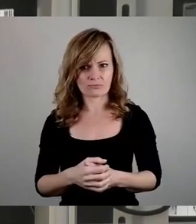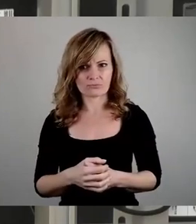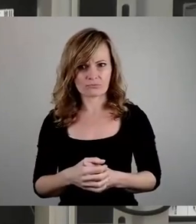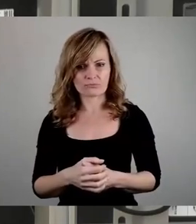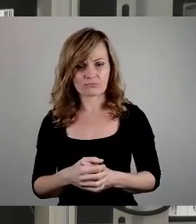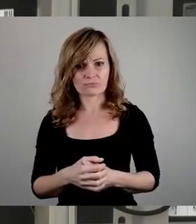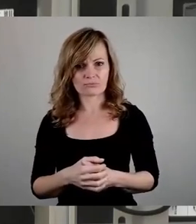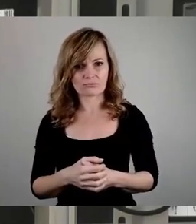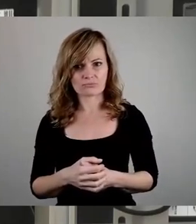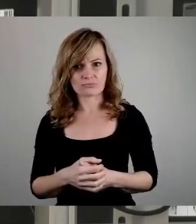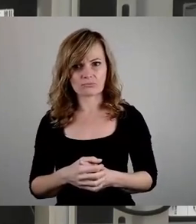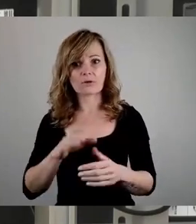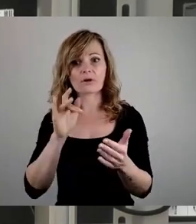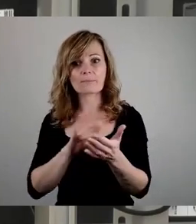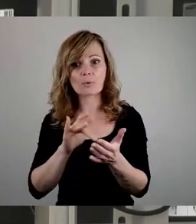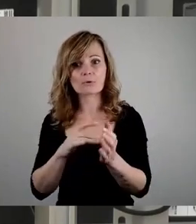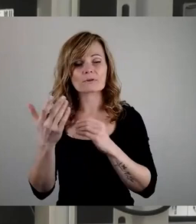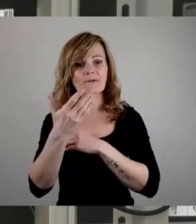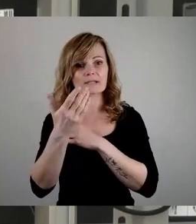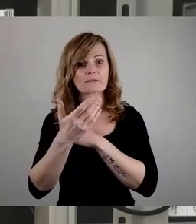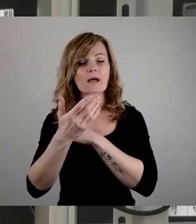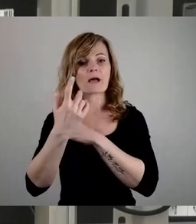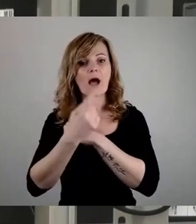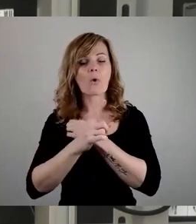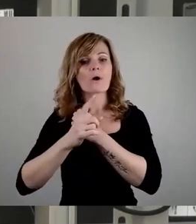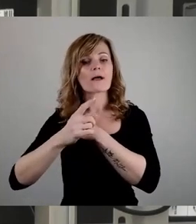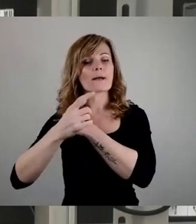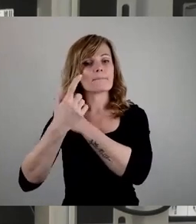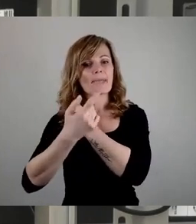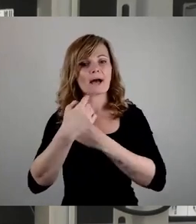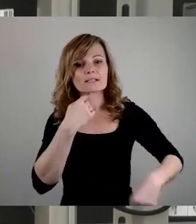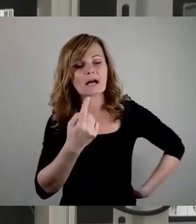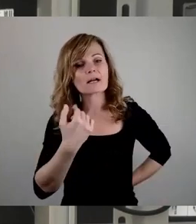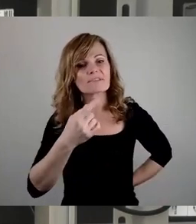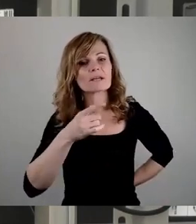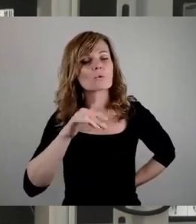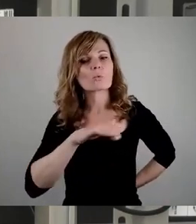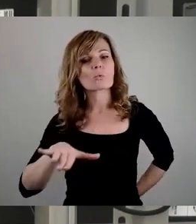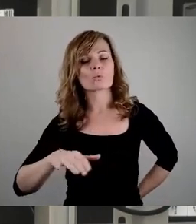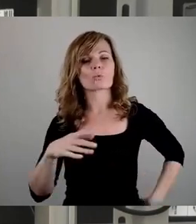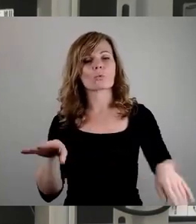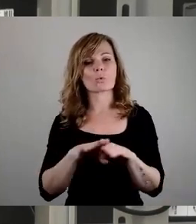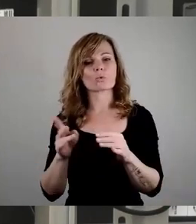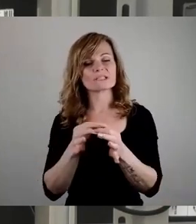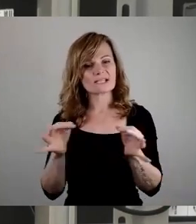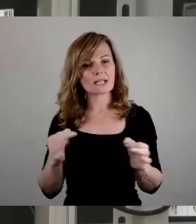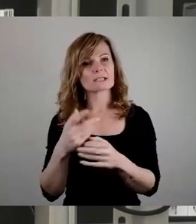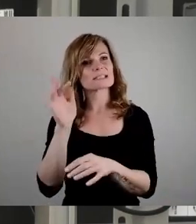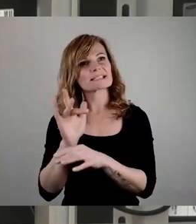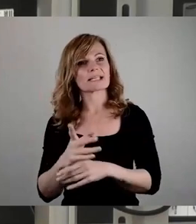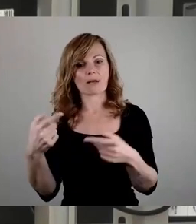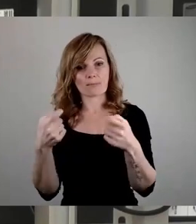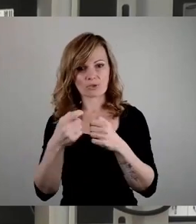begründen das in letzter Zeit auch mehr und mehr mit einer Grundsatzkritik an der Bundesregierung und deren